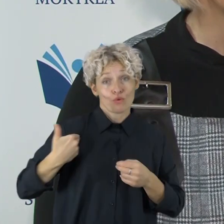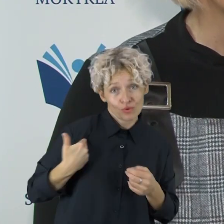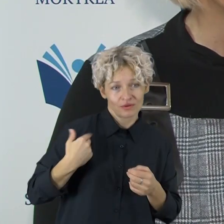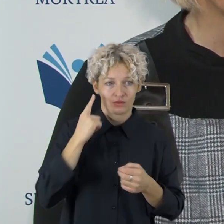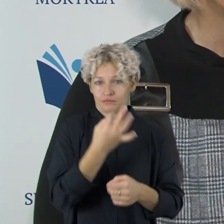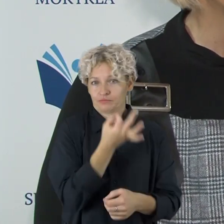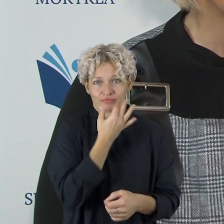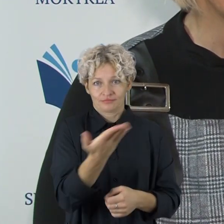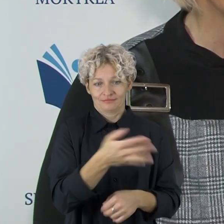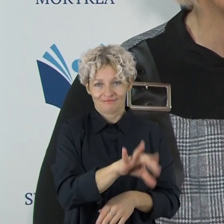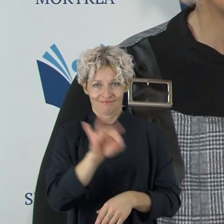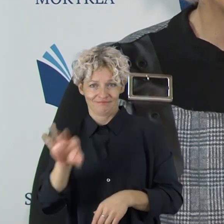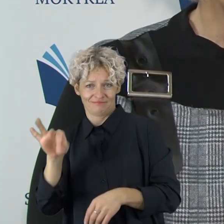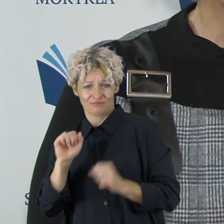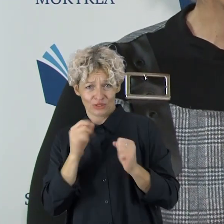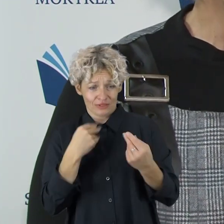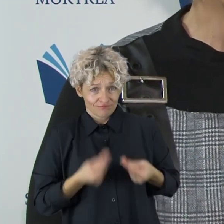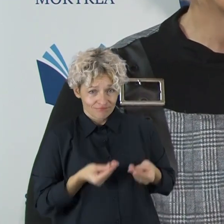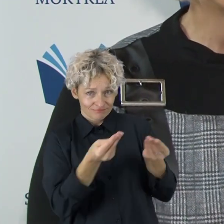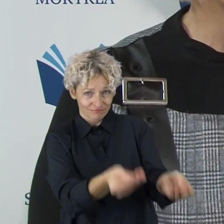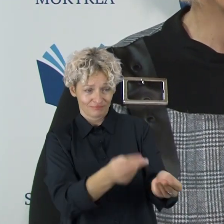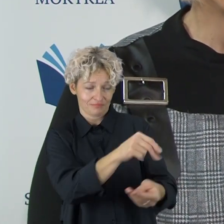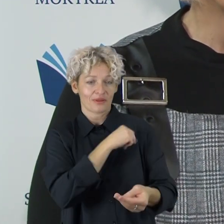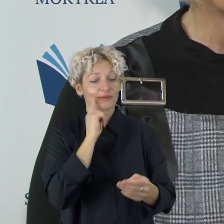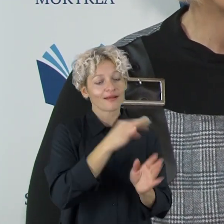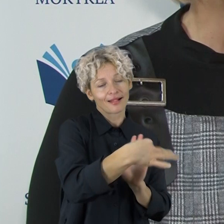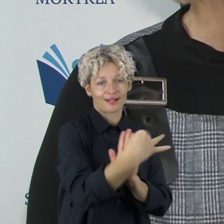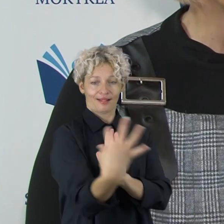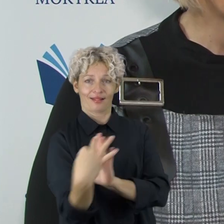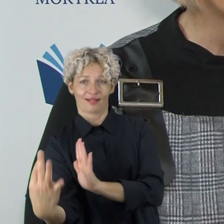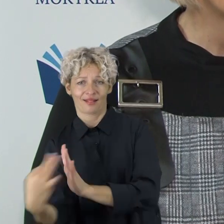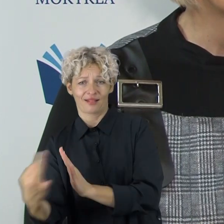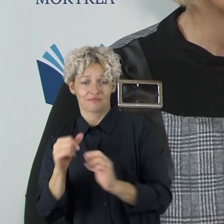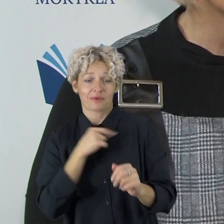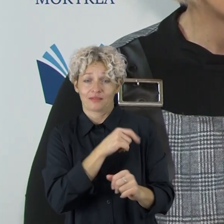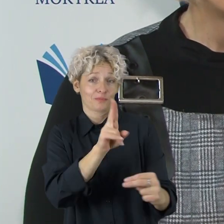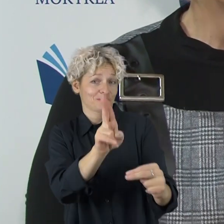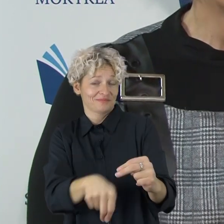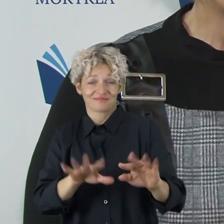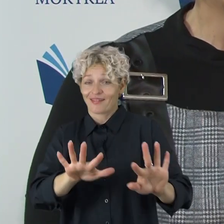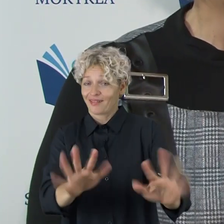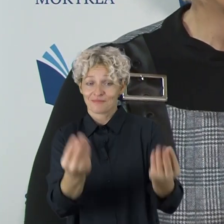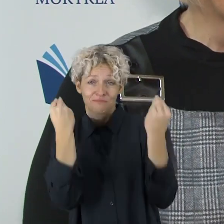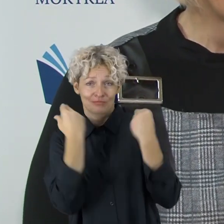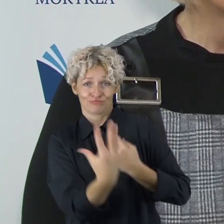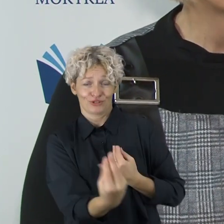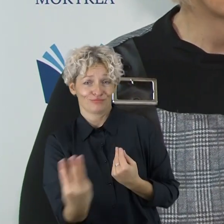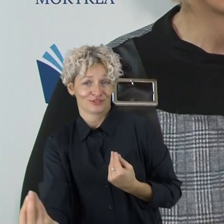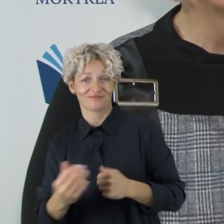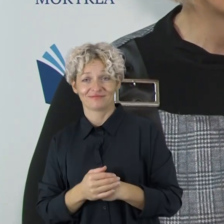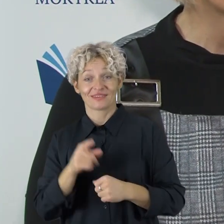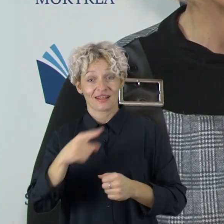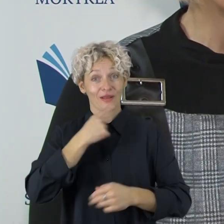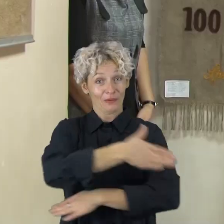būdus, kurie jiems yra priimtinesni. Tiesiog mes saugusių mokytojai pasiūlome mokytis, na, o jie